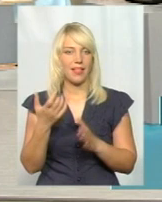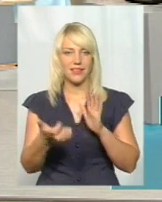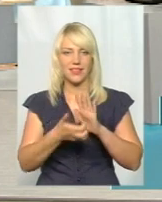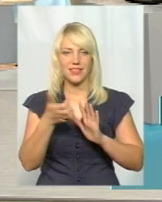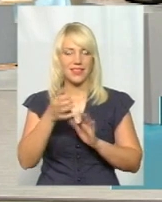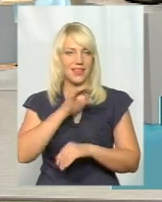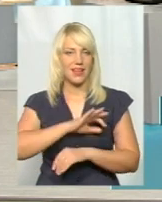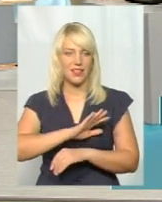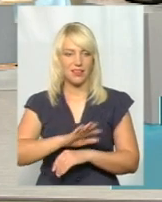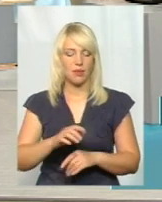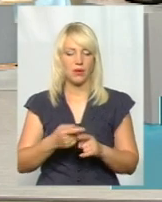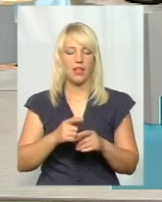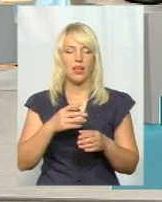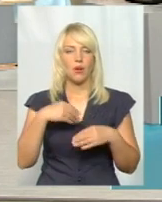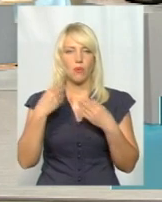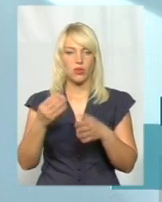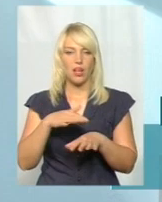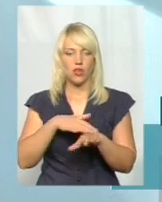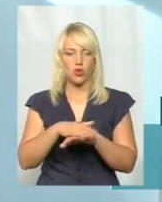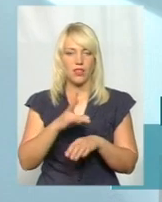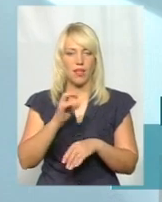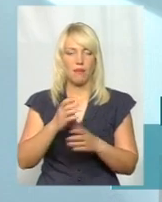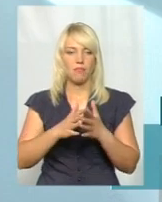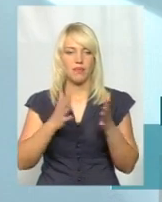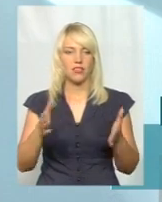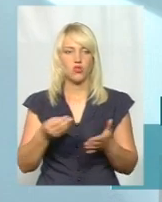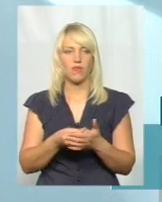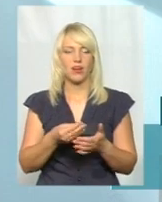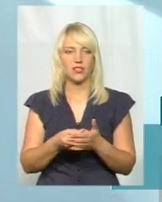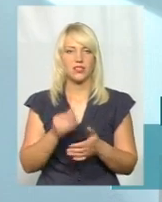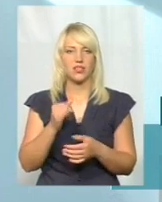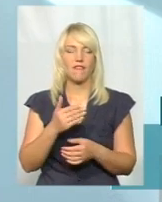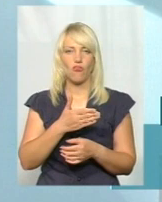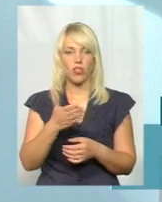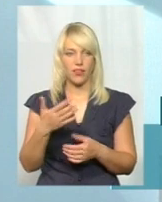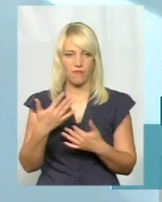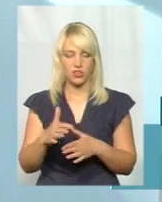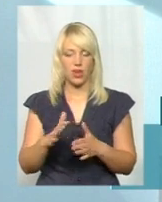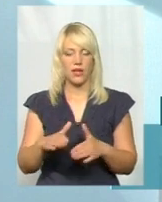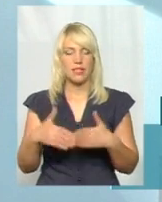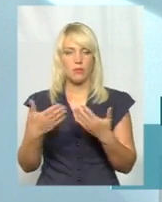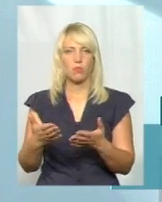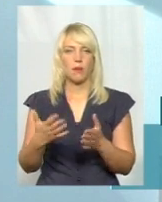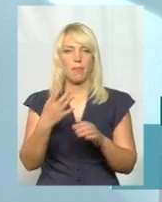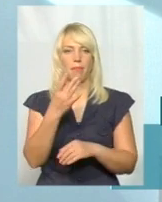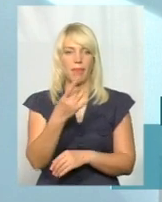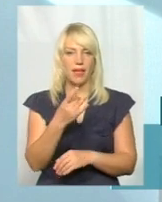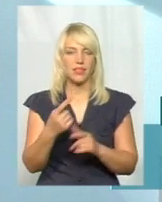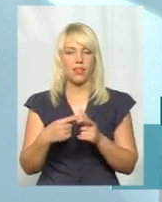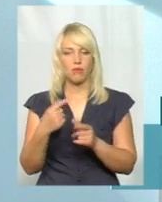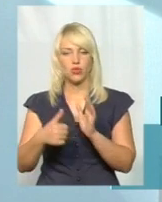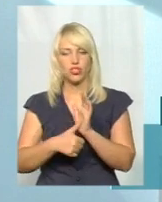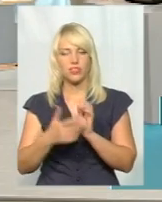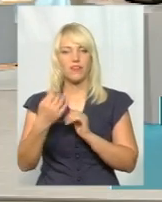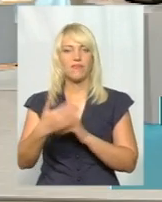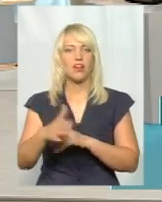подали розрахунки на більшу вартість. І вони вже вийшли з пропозицією на 5-6 гривень вже давно.